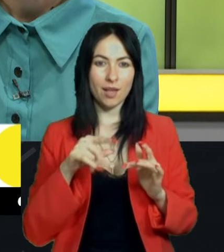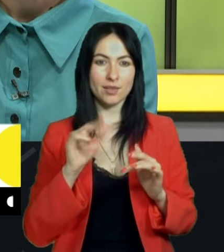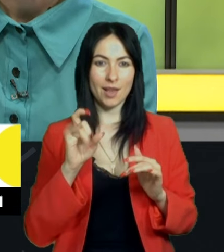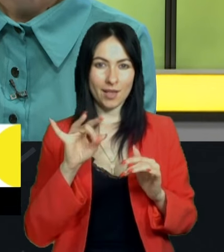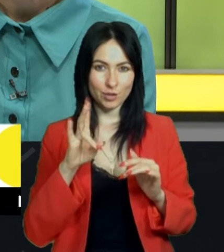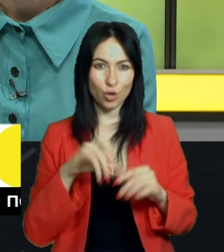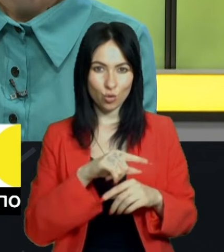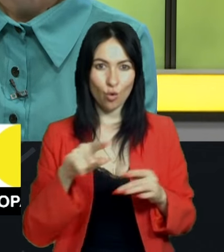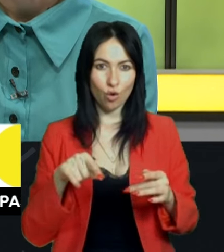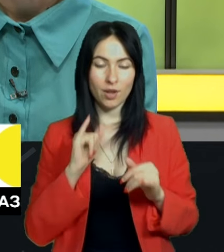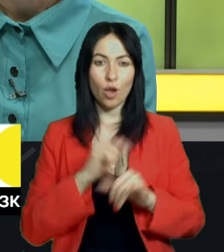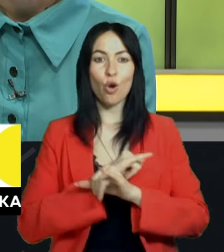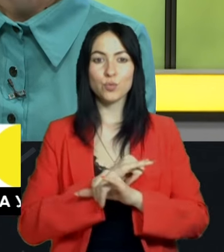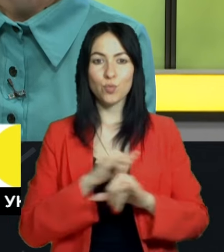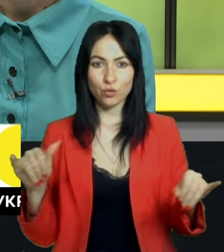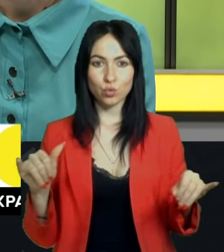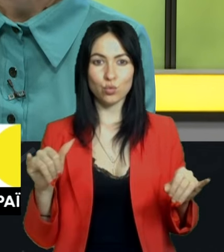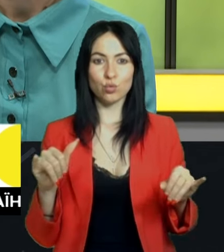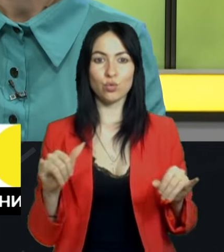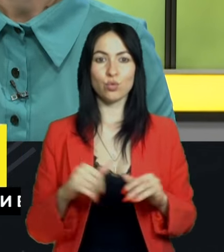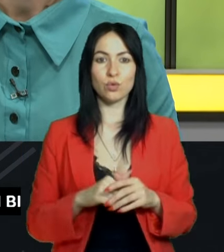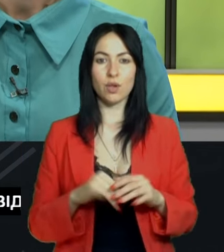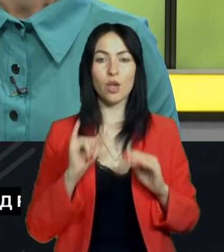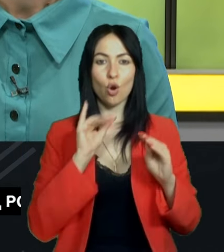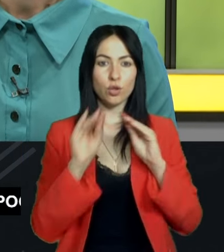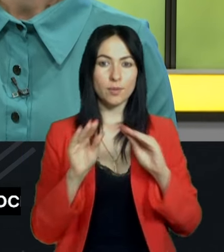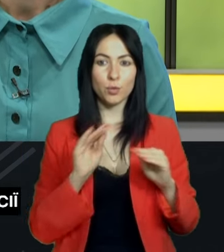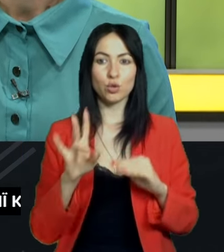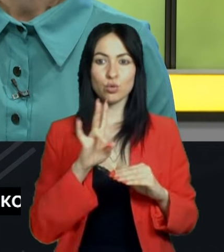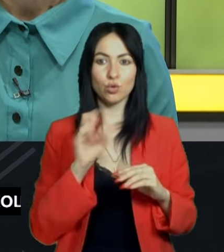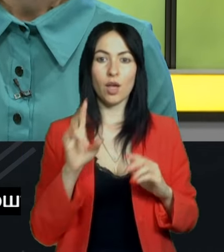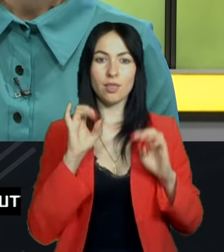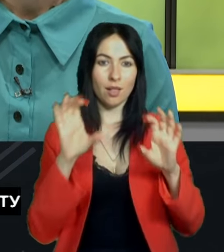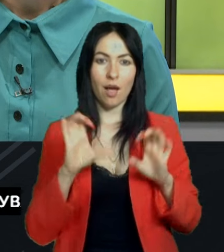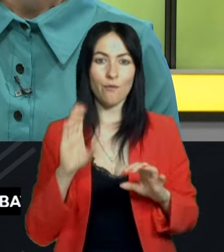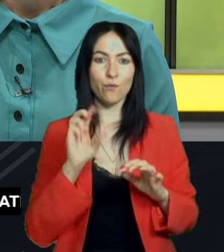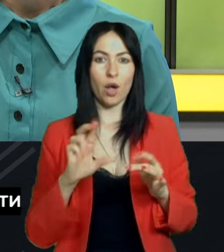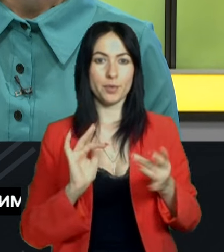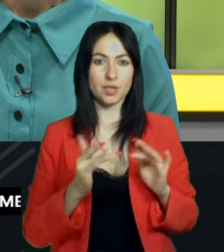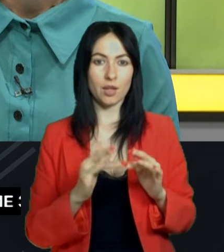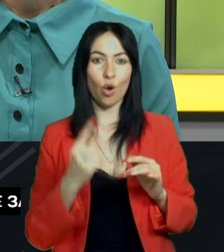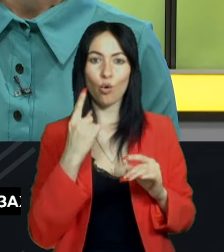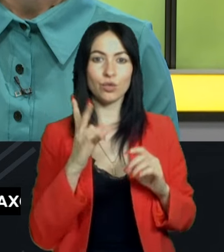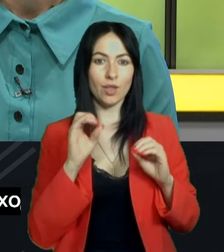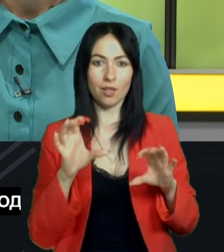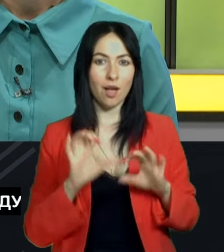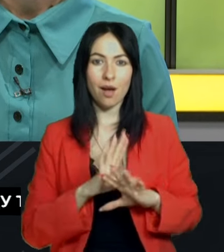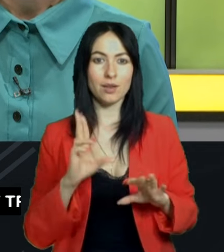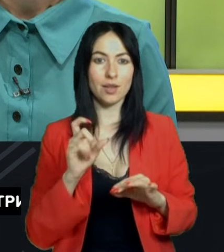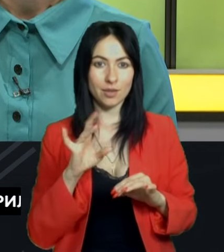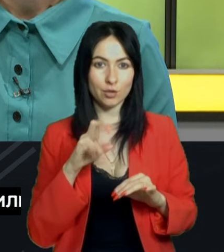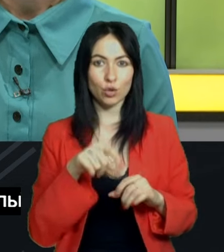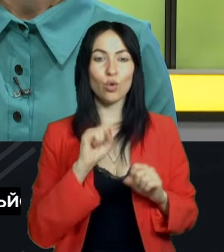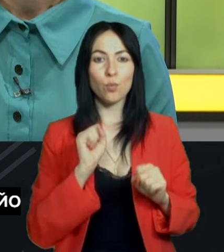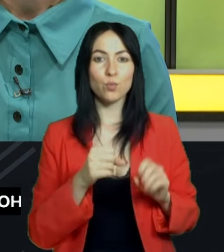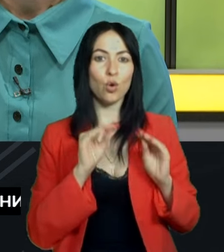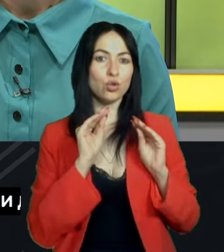розміщують на нелегальних веб-сайтах. Одне нелегальне казино може розміщуватись